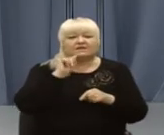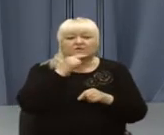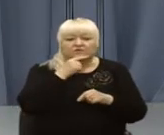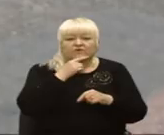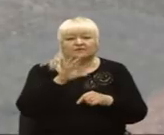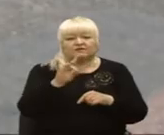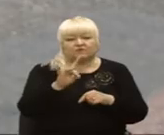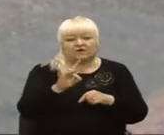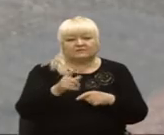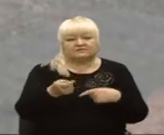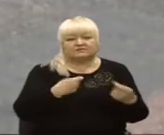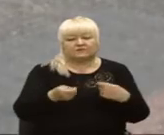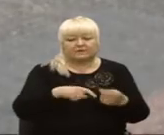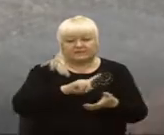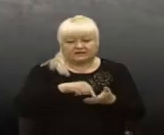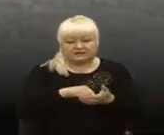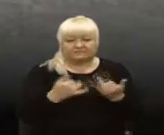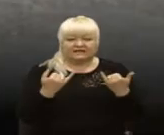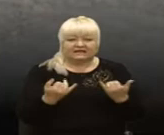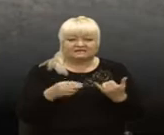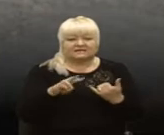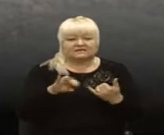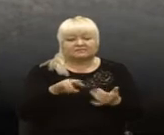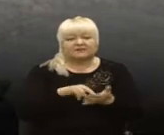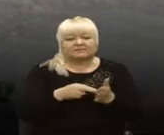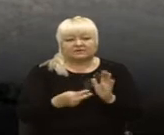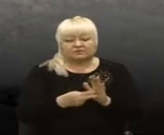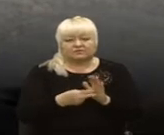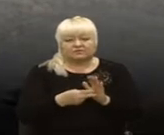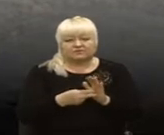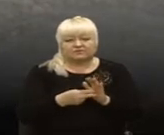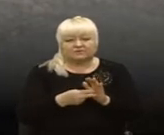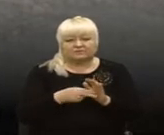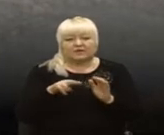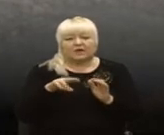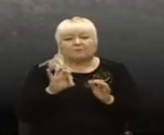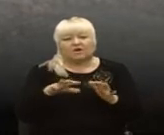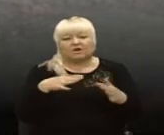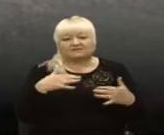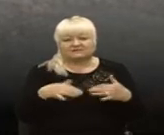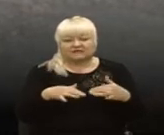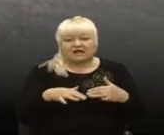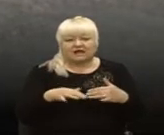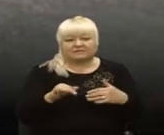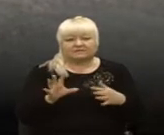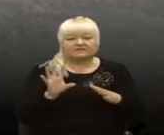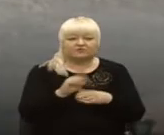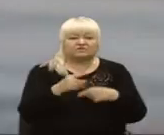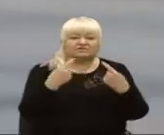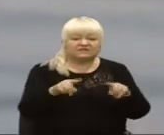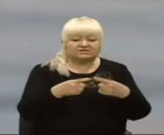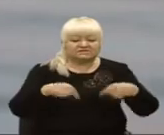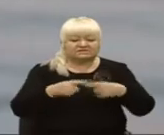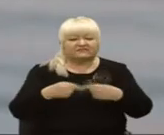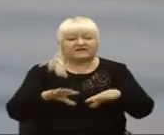мерії. Зараз ми плануємо послабити і також включити інші сфери діяльності.